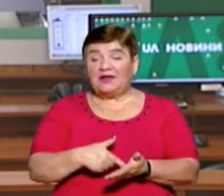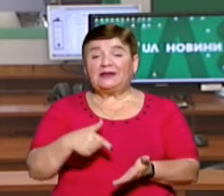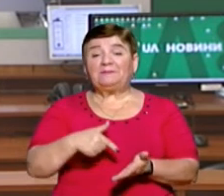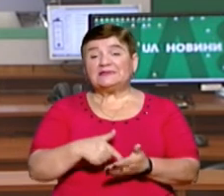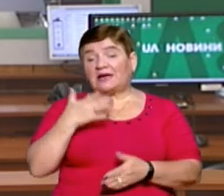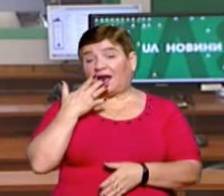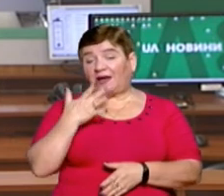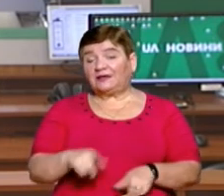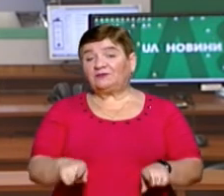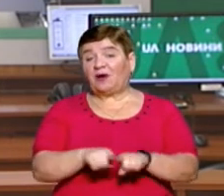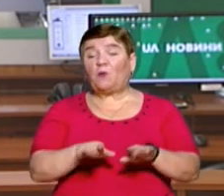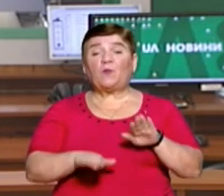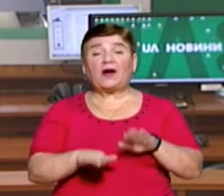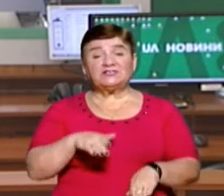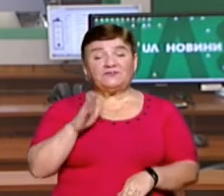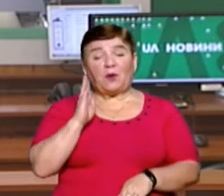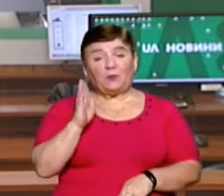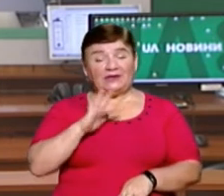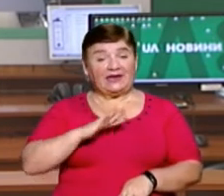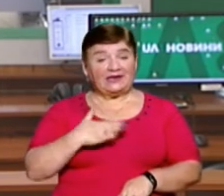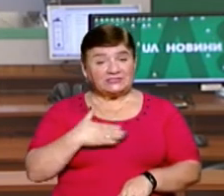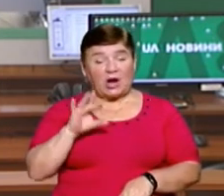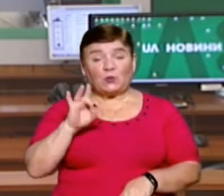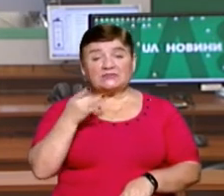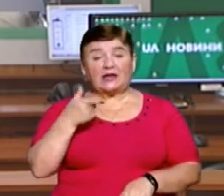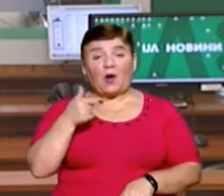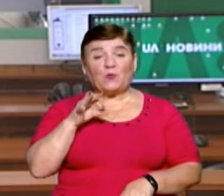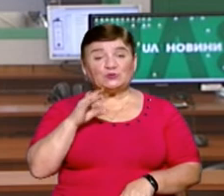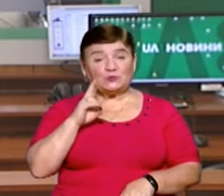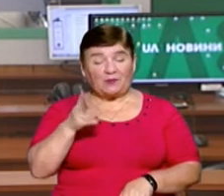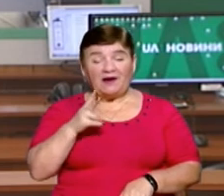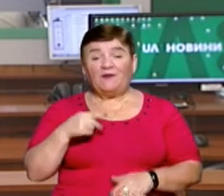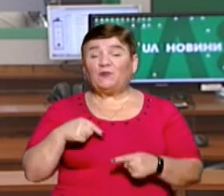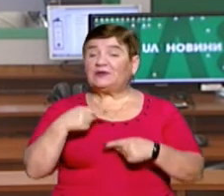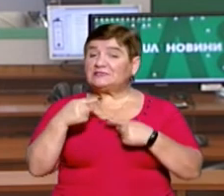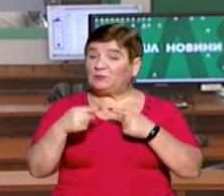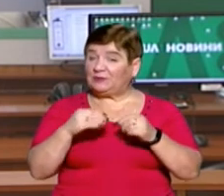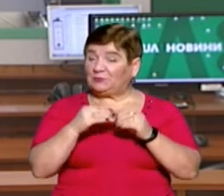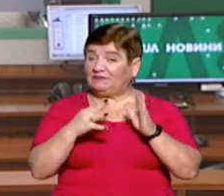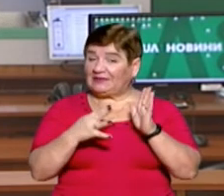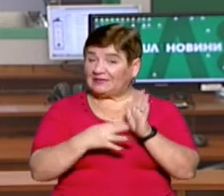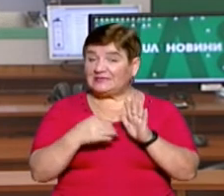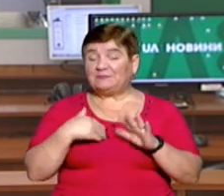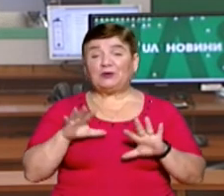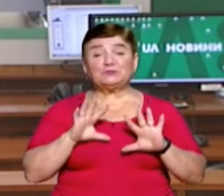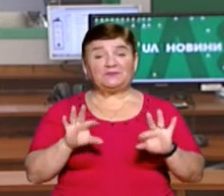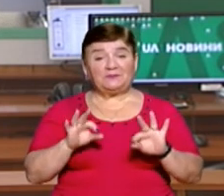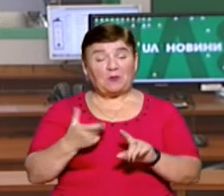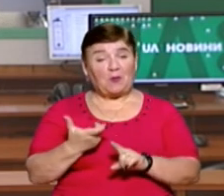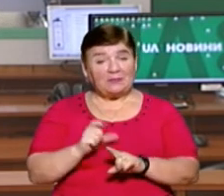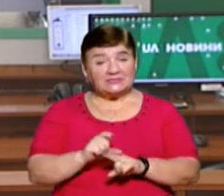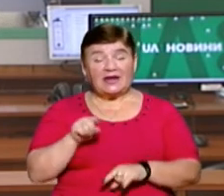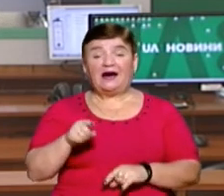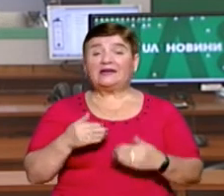міськради. Водночас у Мукачеві буде і наша кореспондентка Руслана Гостюк. У наступному випуску о 19.00 ми розповімо більше.